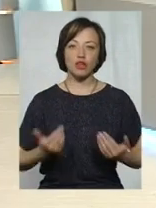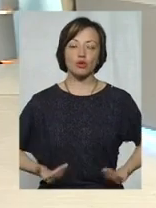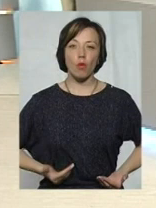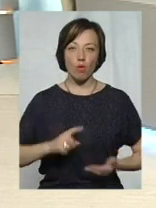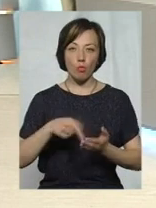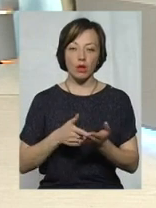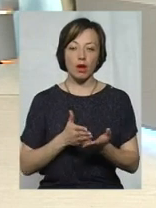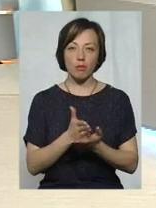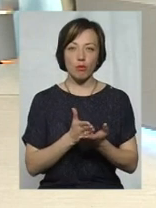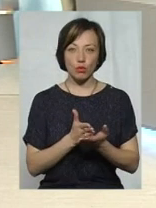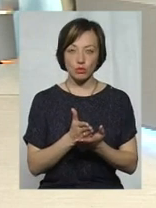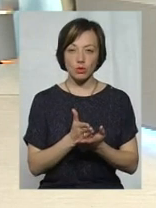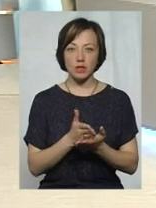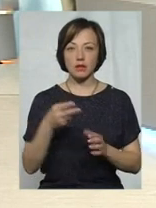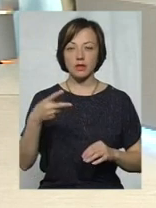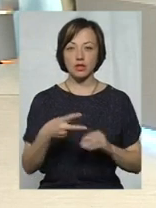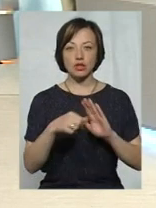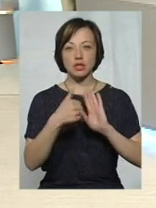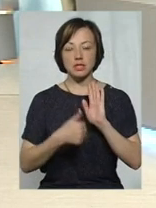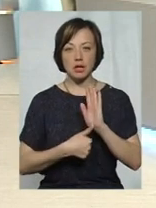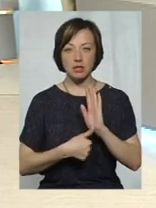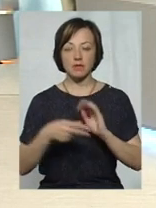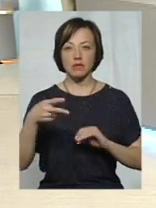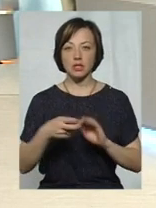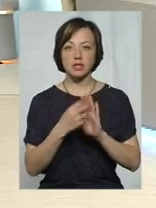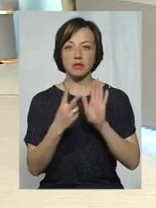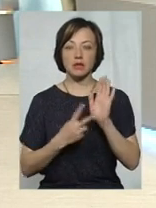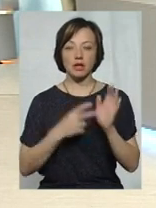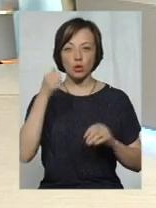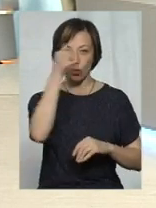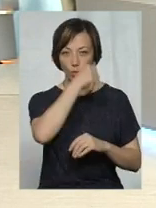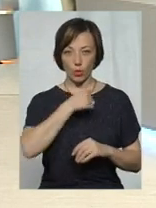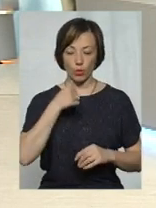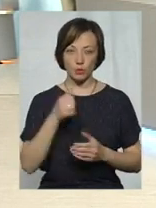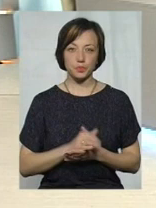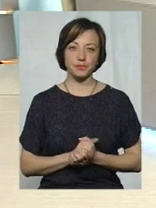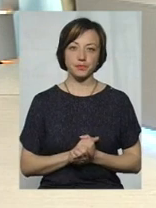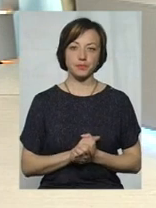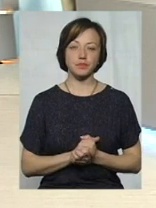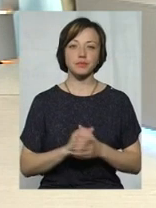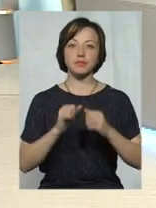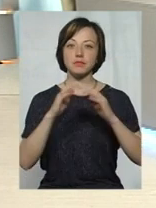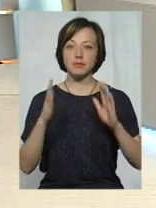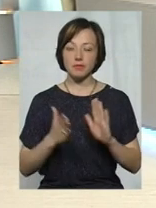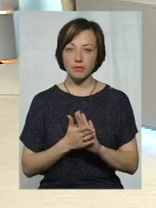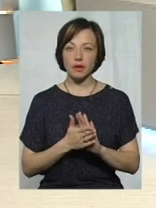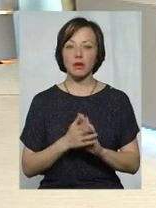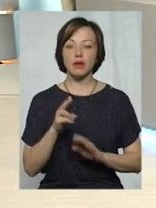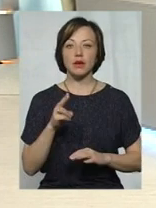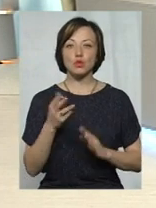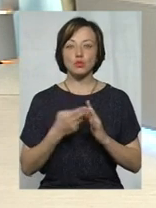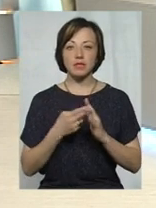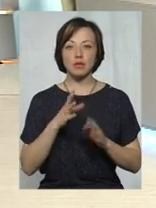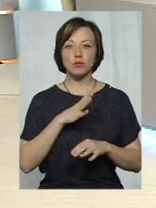опалюваний період 2016-2017 року. В цілому субсидії були